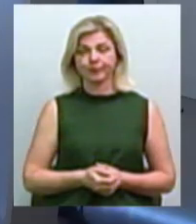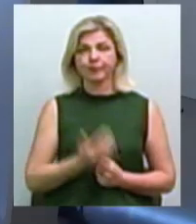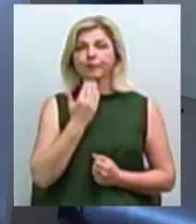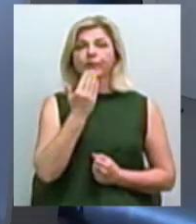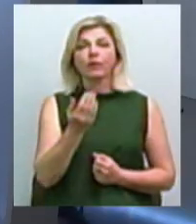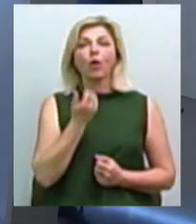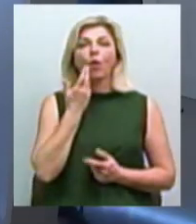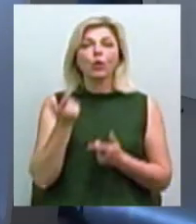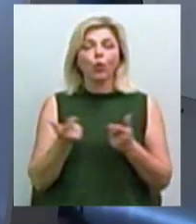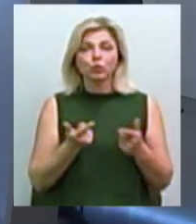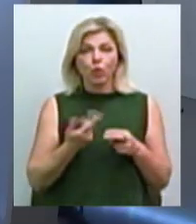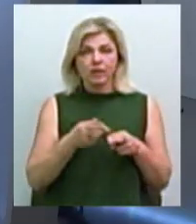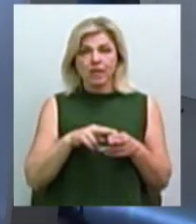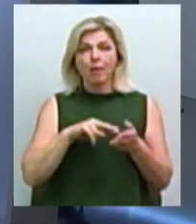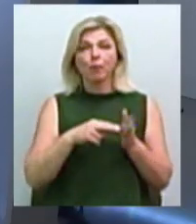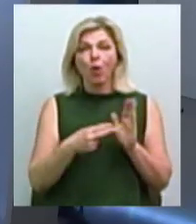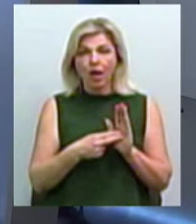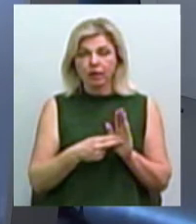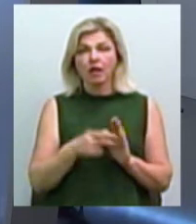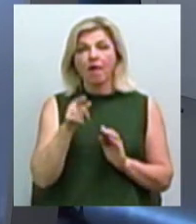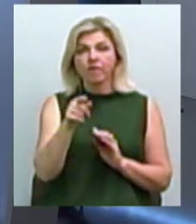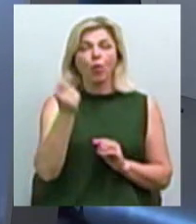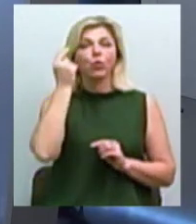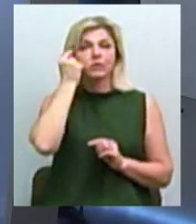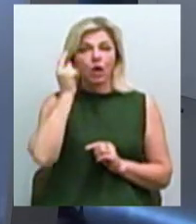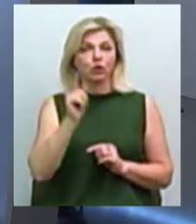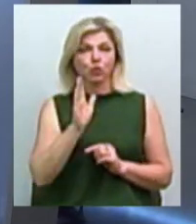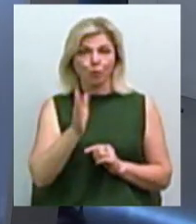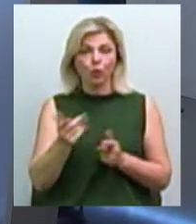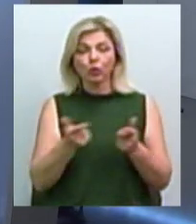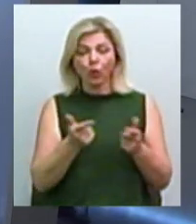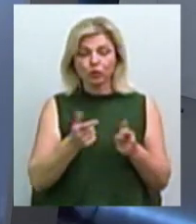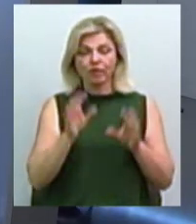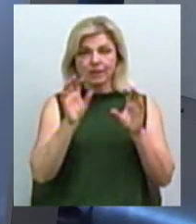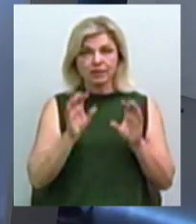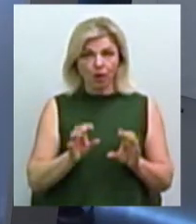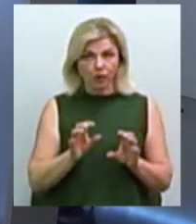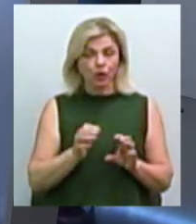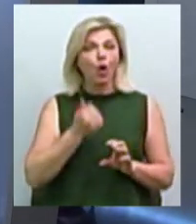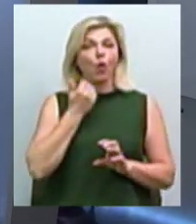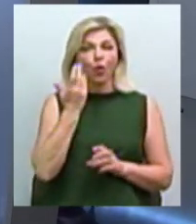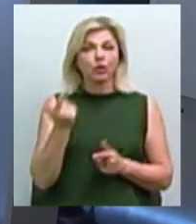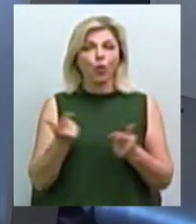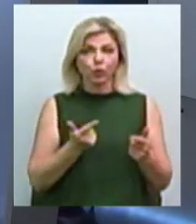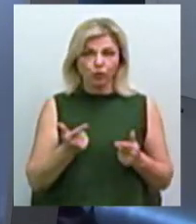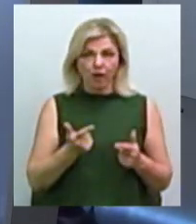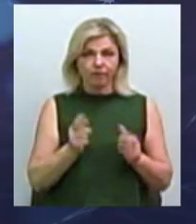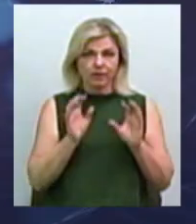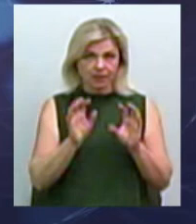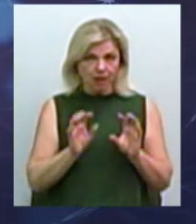цей законопроєкт, ви кажете, що дізналися про те, що будуть голосувати в першому читанні буквально напередодні. Коли готувався, жодні